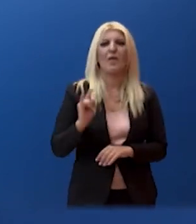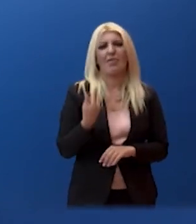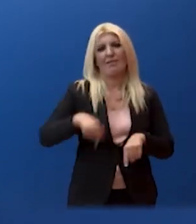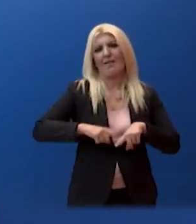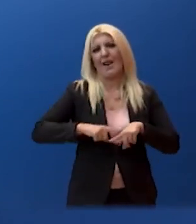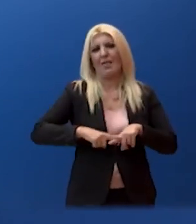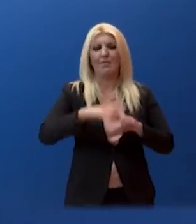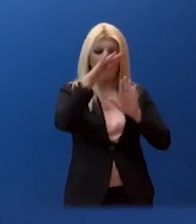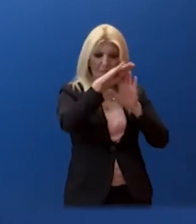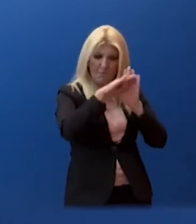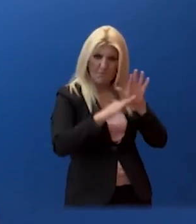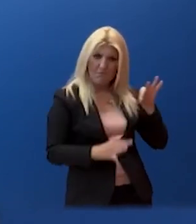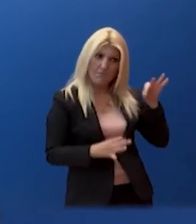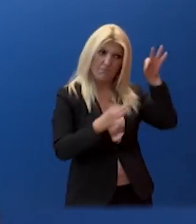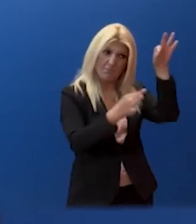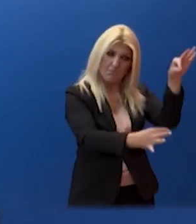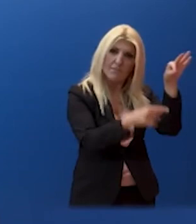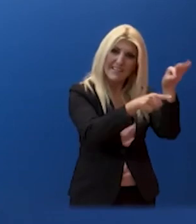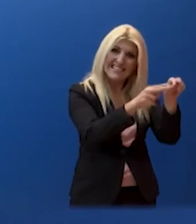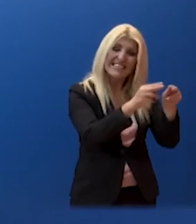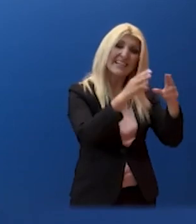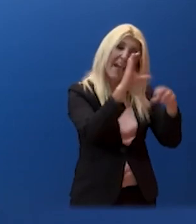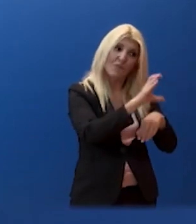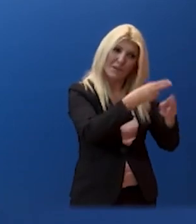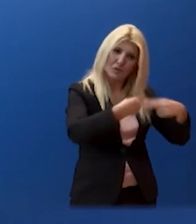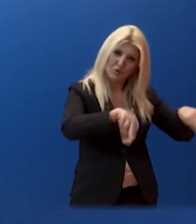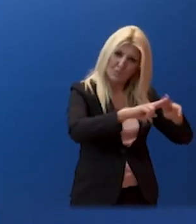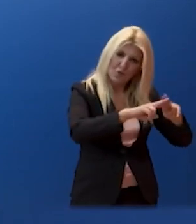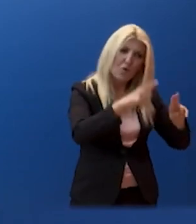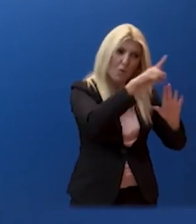και πότε θα ενεργοποιηθεί και σε ποια κλίμακα θα ενεργοποιείται ένα θέμα συζήτησης.